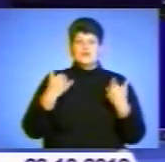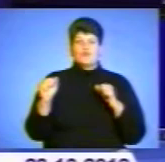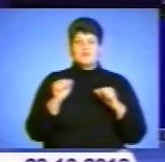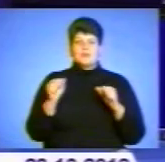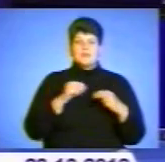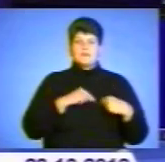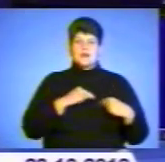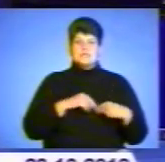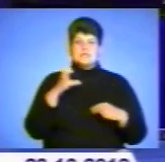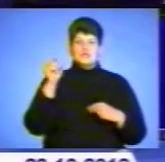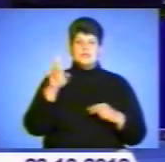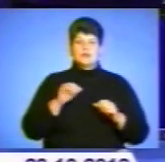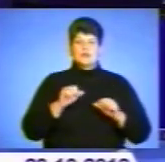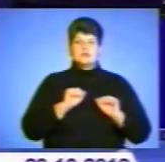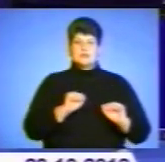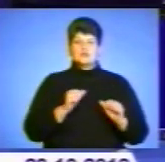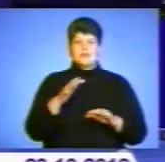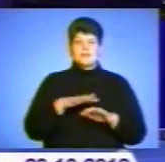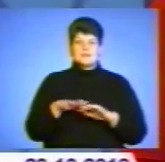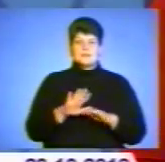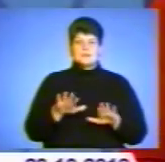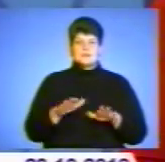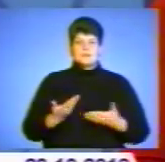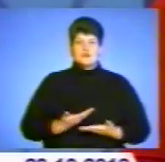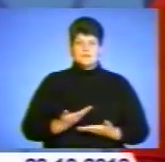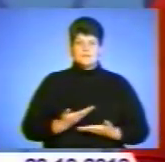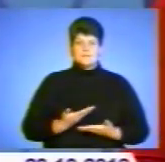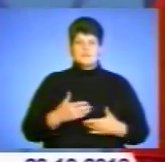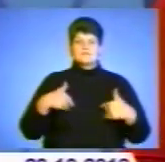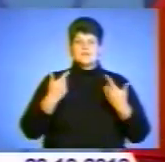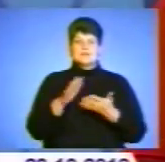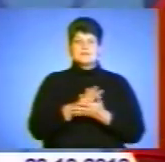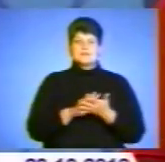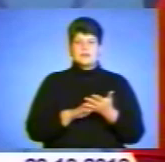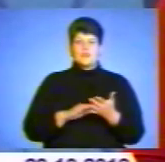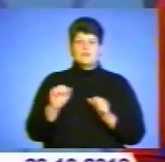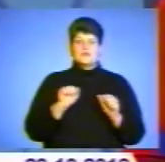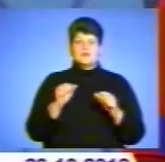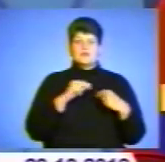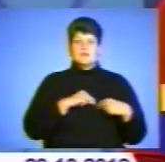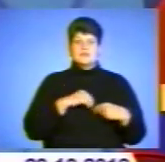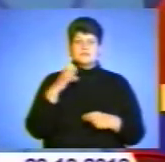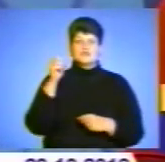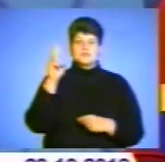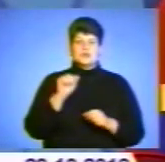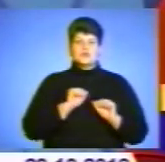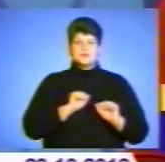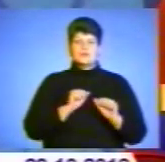соціального захисту населення за місцем проживання. Звертаються заявою в управління праці і соціального захисту населення.